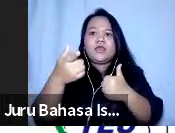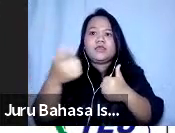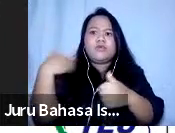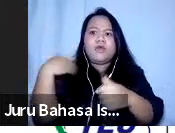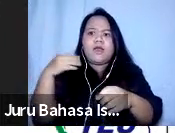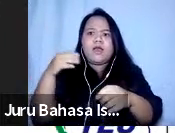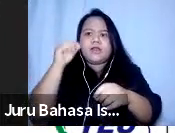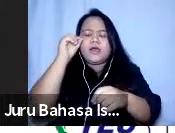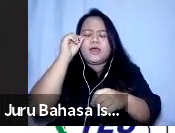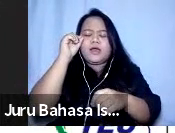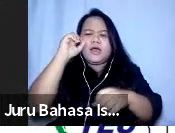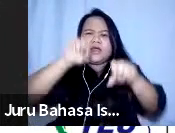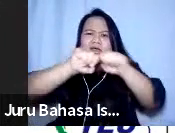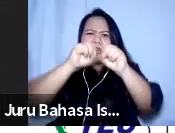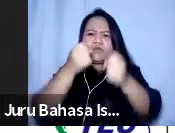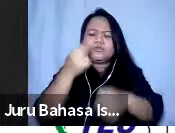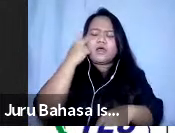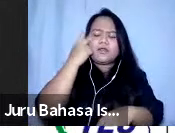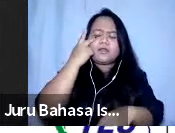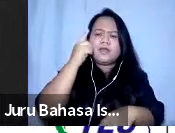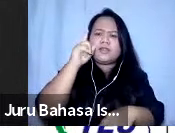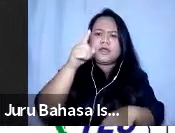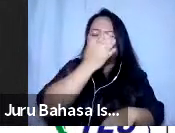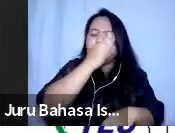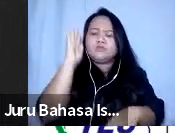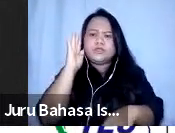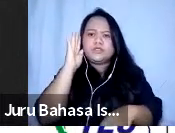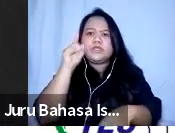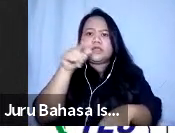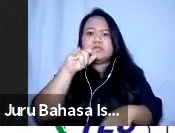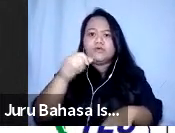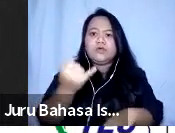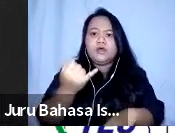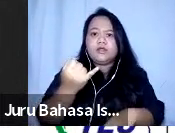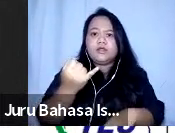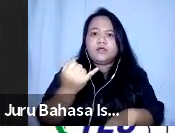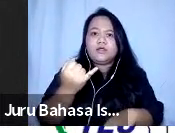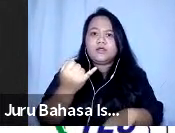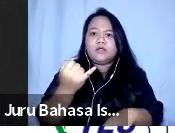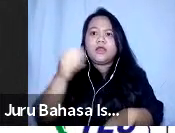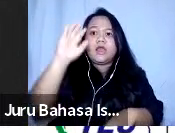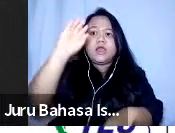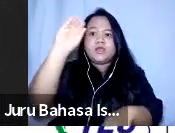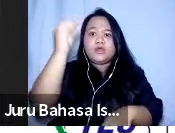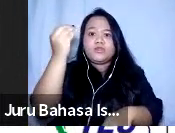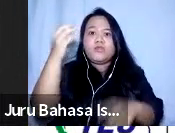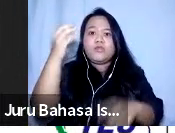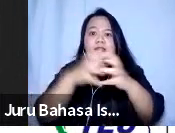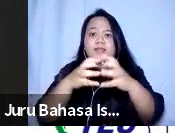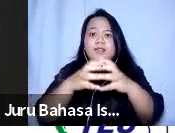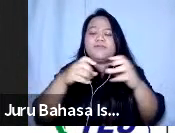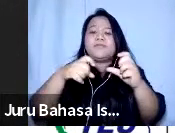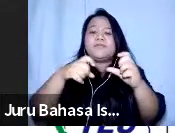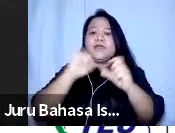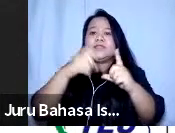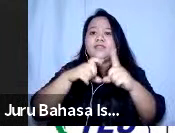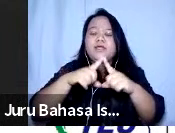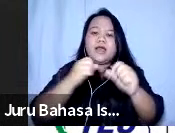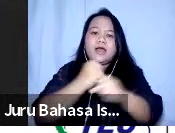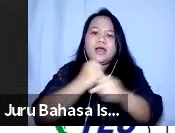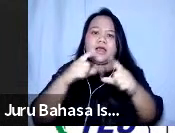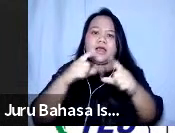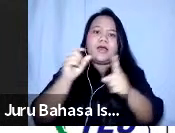di matanya satu sisi dan itu bisa menjadi ketua tim siaga tim PPGD juga